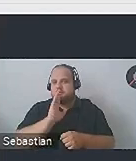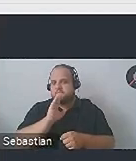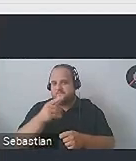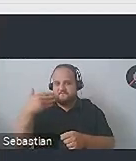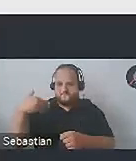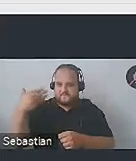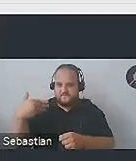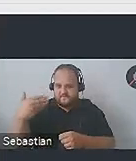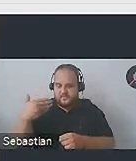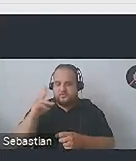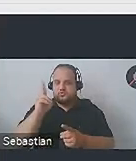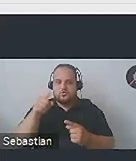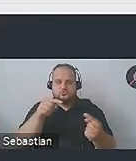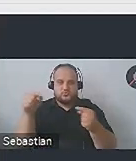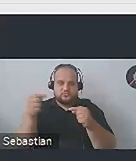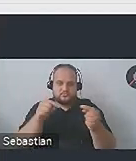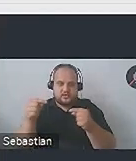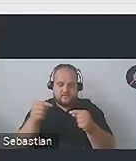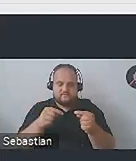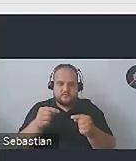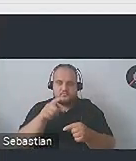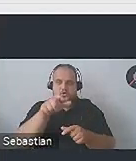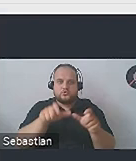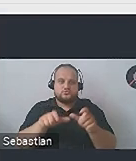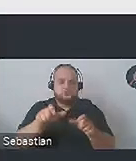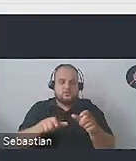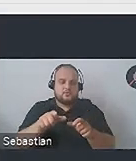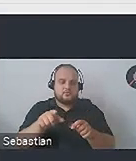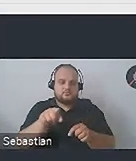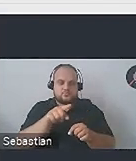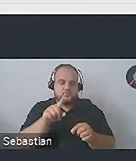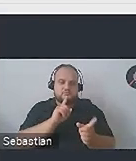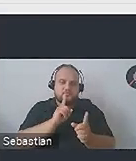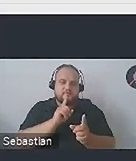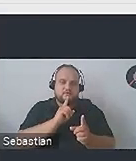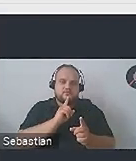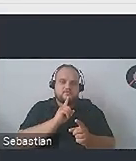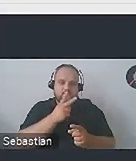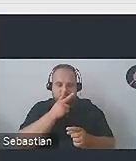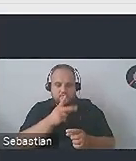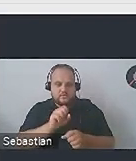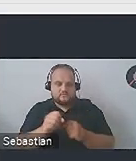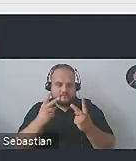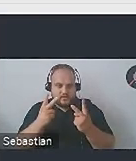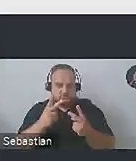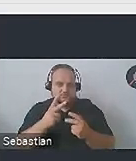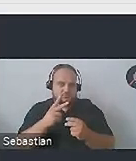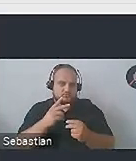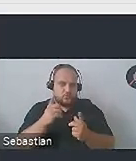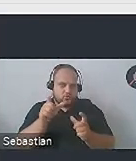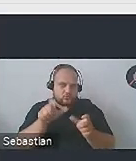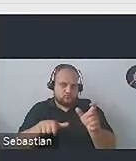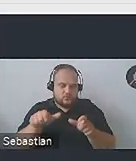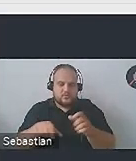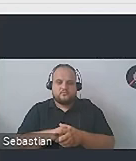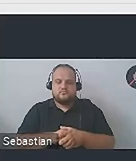wywiad, ktoś z kim rozmawia, ta osoba, z którą jest rozmawiane, wydaje się ważna i istotna, więc to